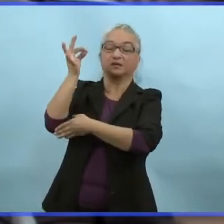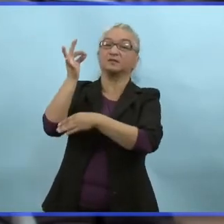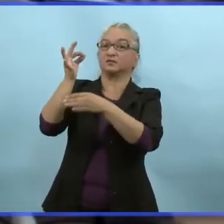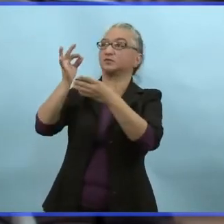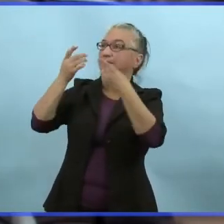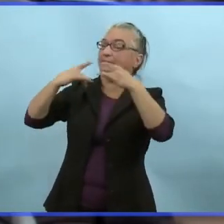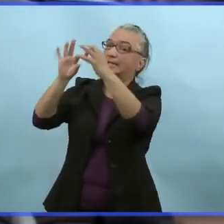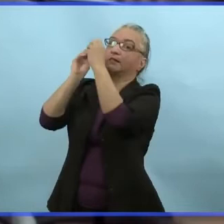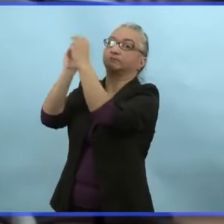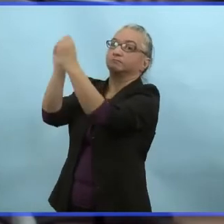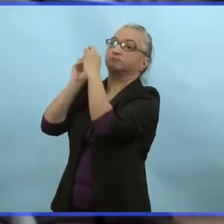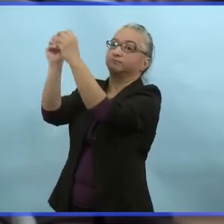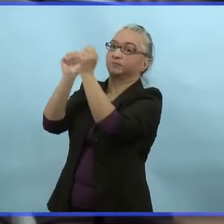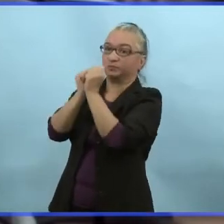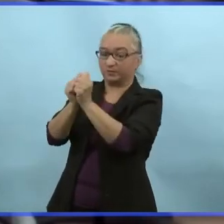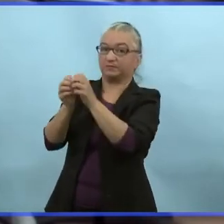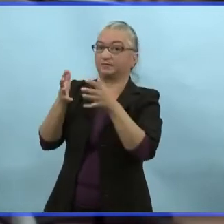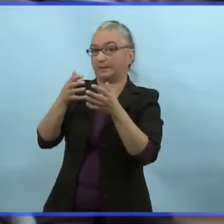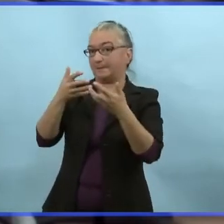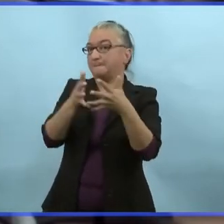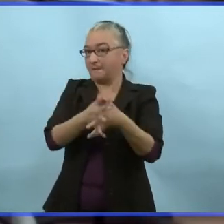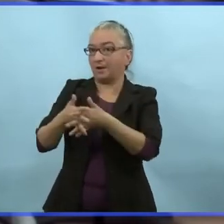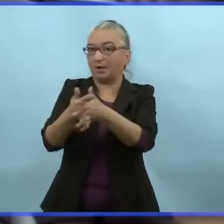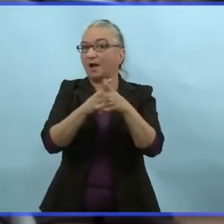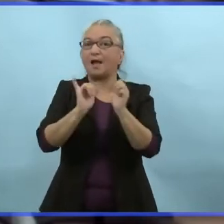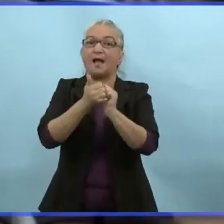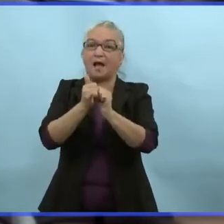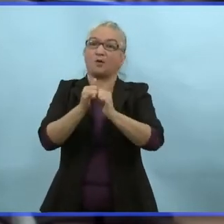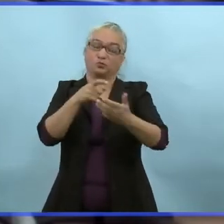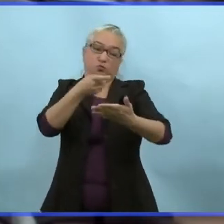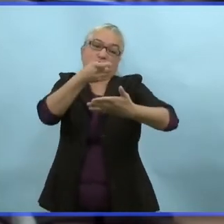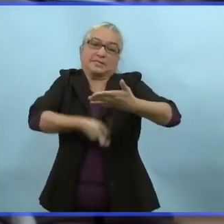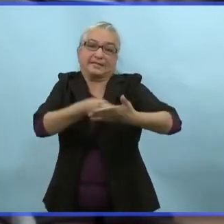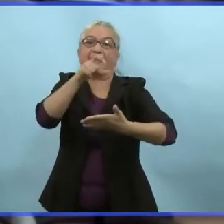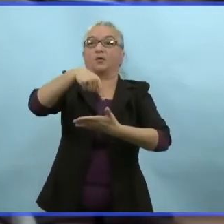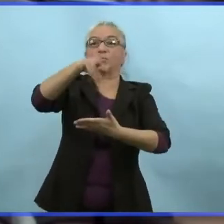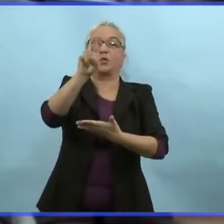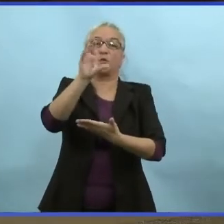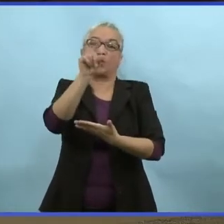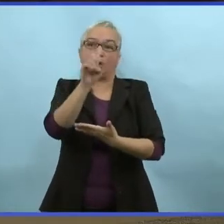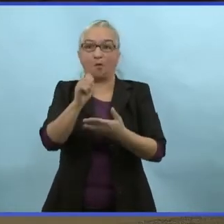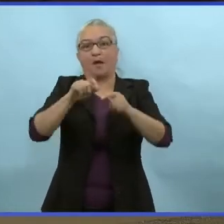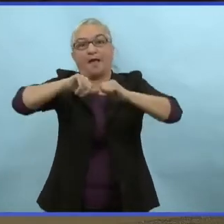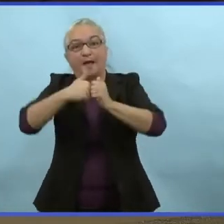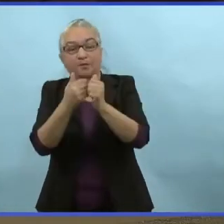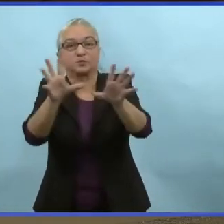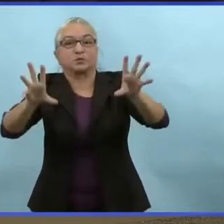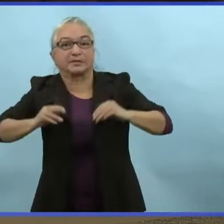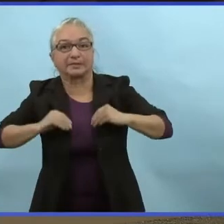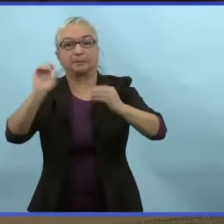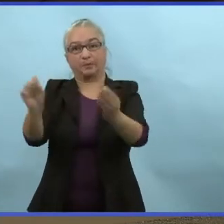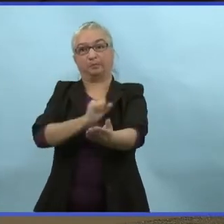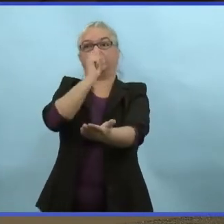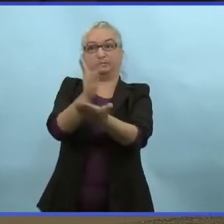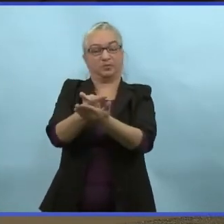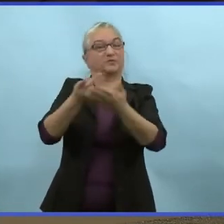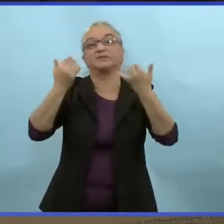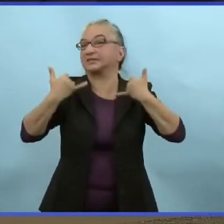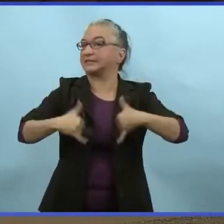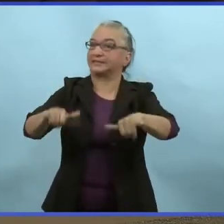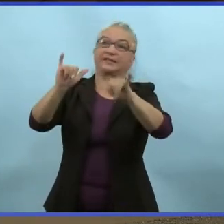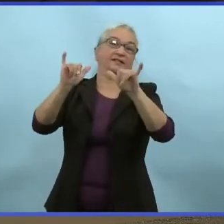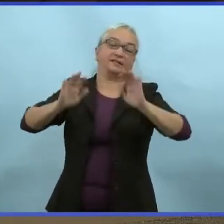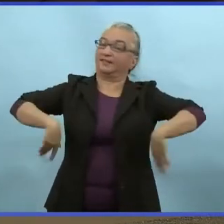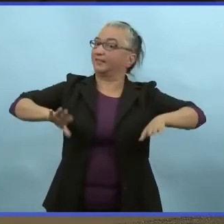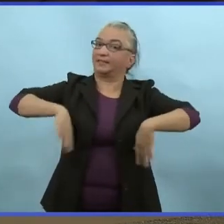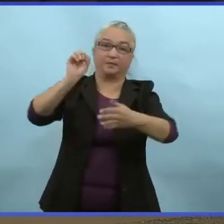Mais le gouvernement fédéral travaille avec les États-Unis pour voir comment ils pourront scanner les codes QR ou même s'ils pourront les